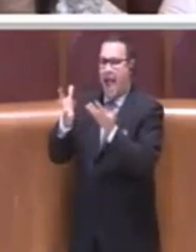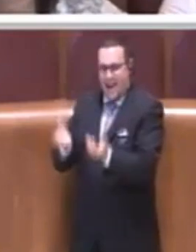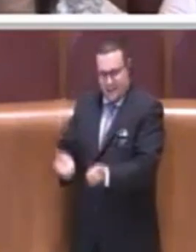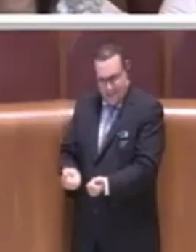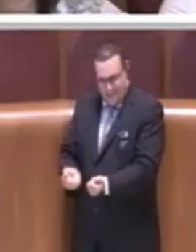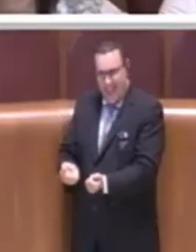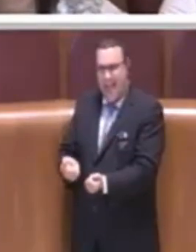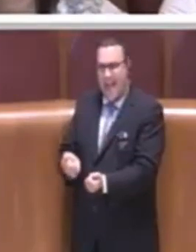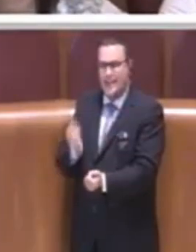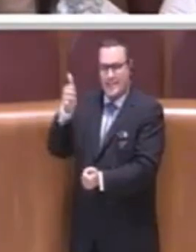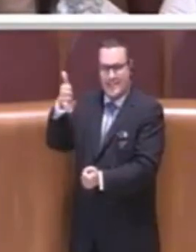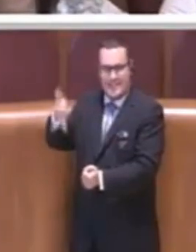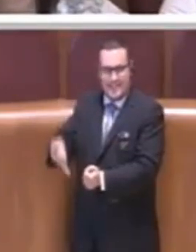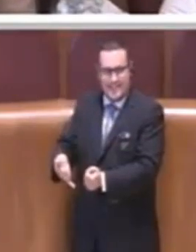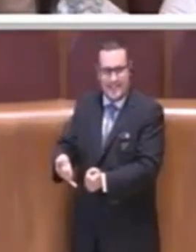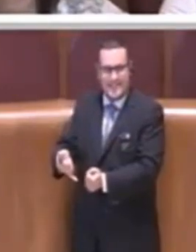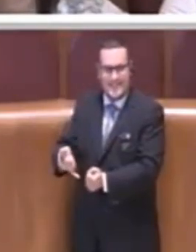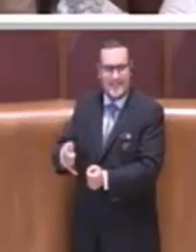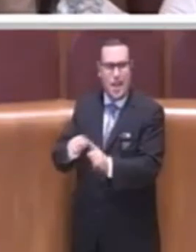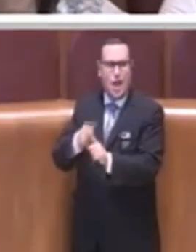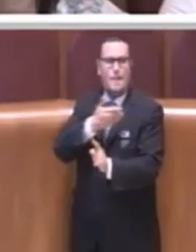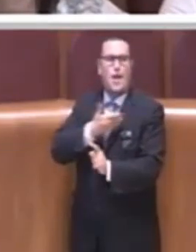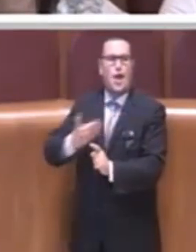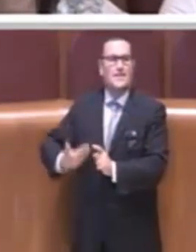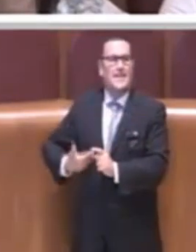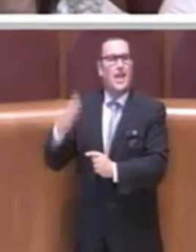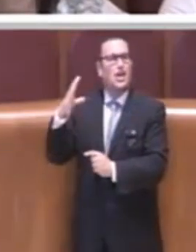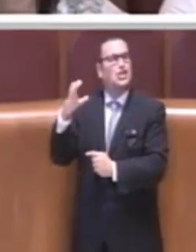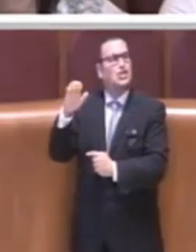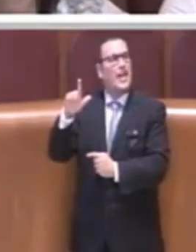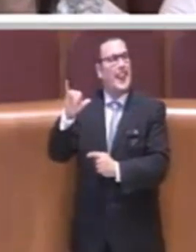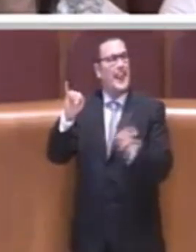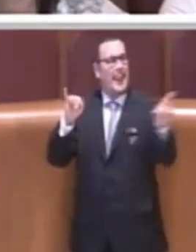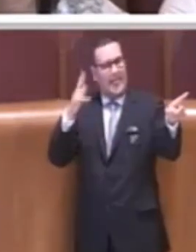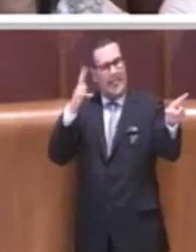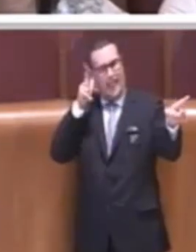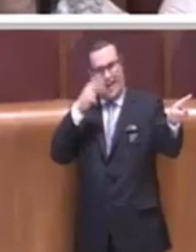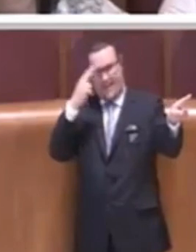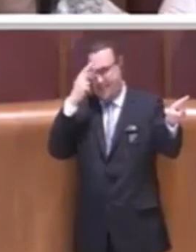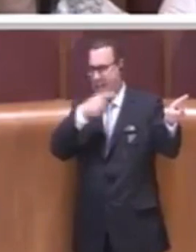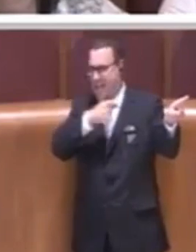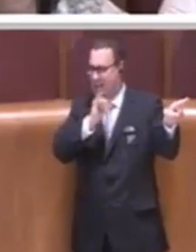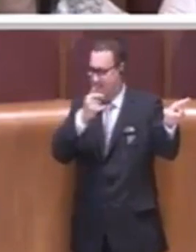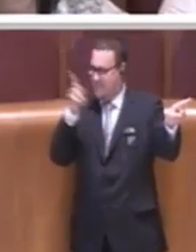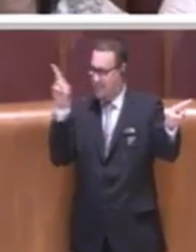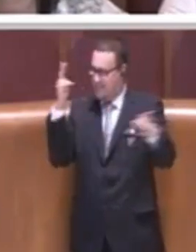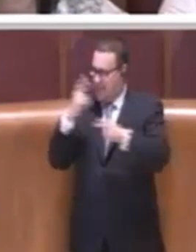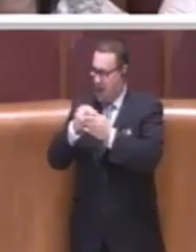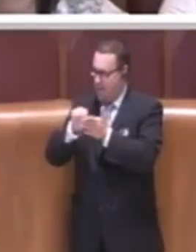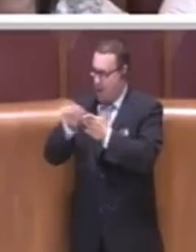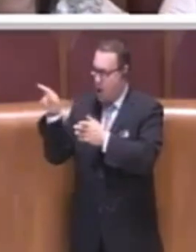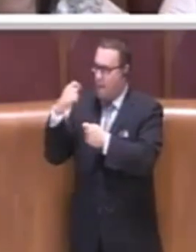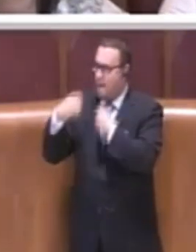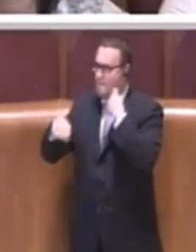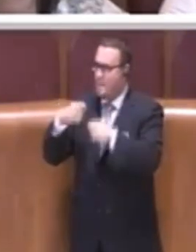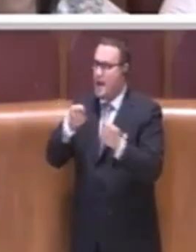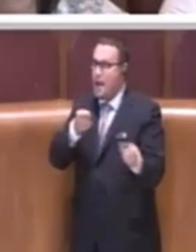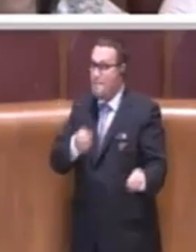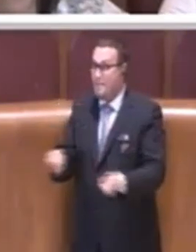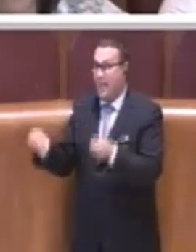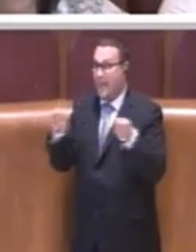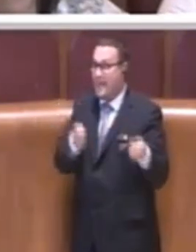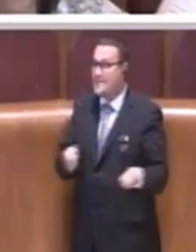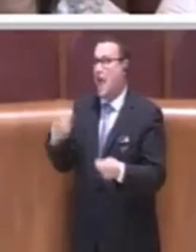ricordato dalla consigliera Celli un attimo fa, tolto l'uso della plastica nella mensa,